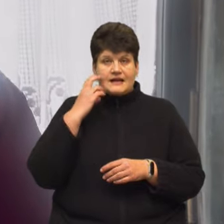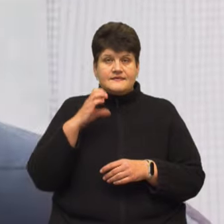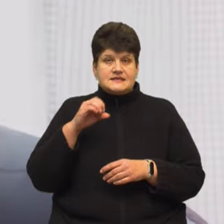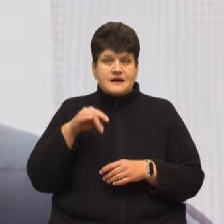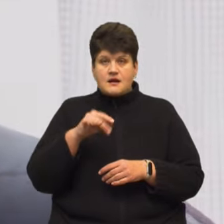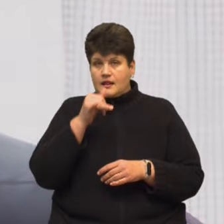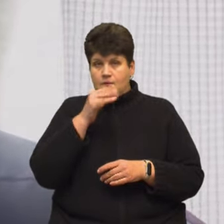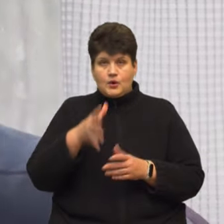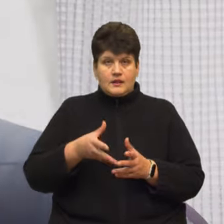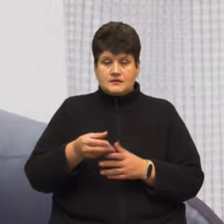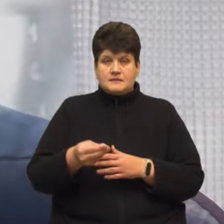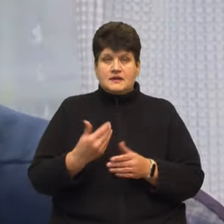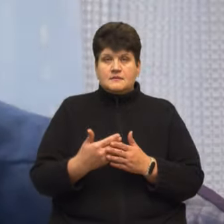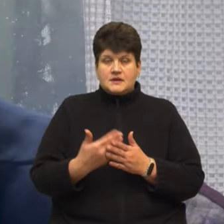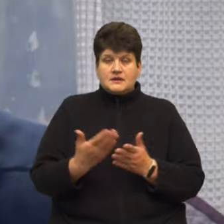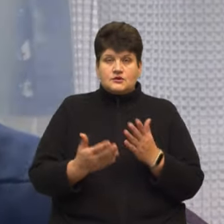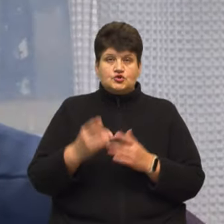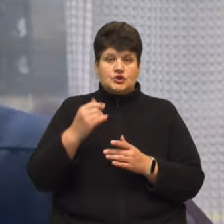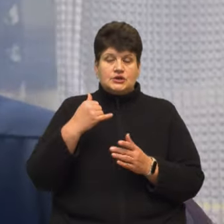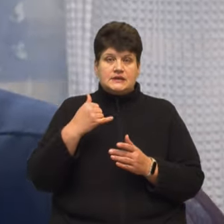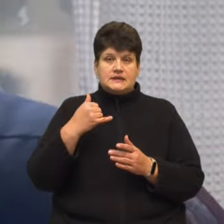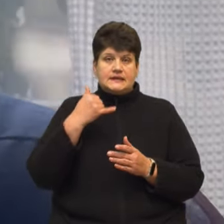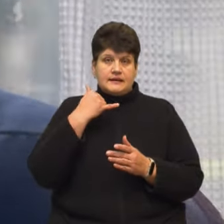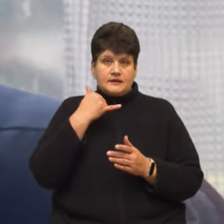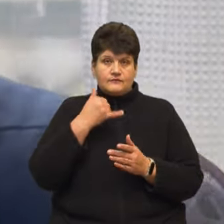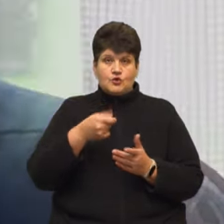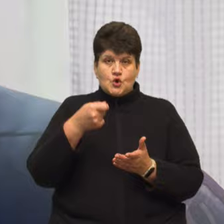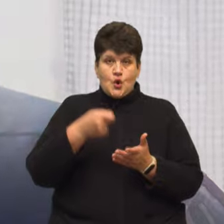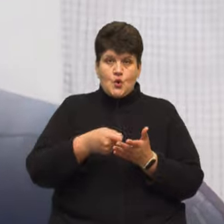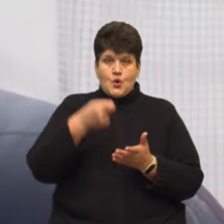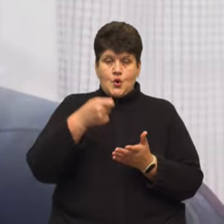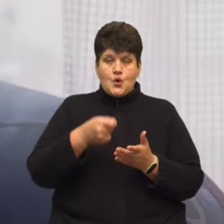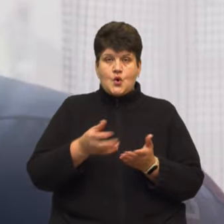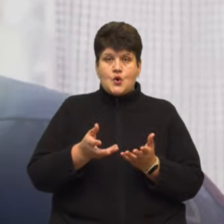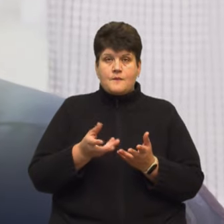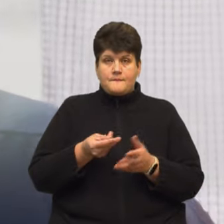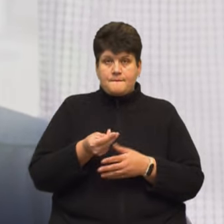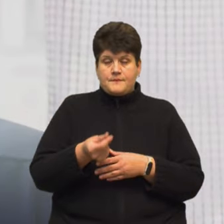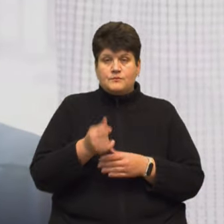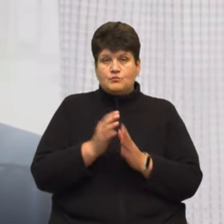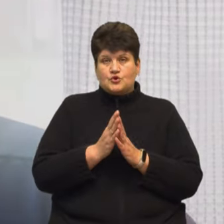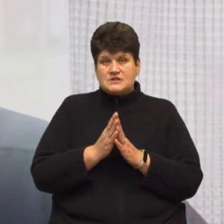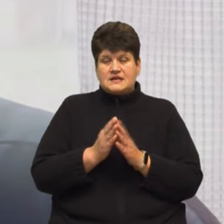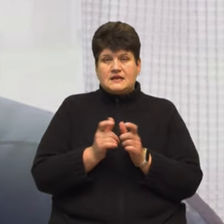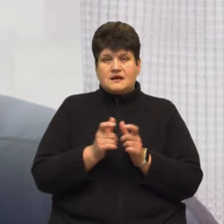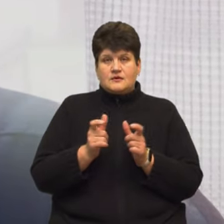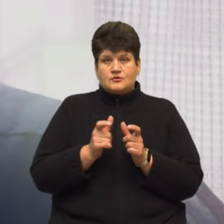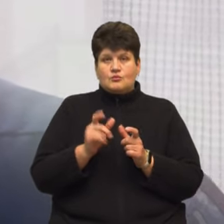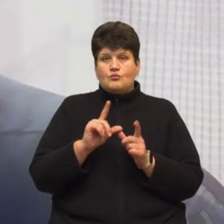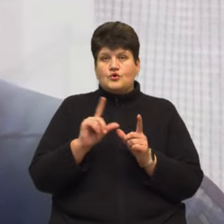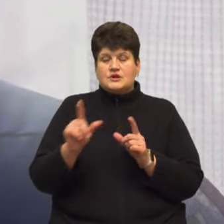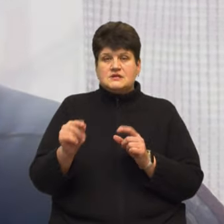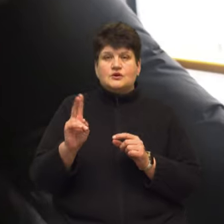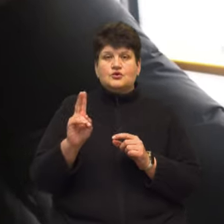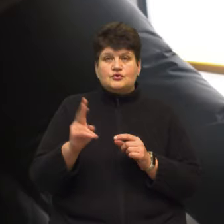розрахуватися. Якщо, наприклад, телефоном не розрахувалися, просили просто карточку цей, призний квиточок, і хтось розробив, у нас